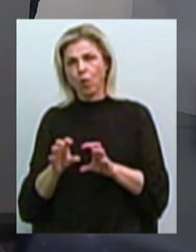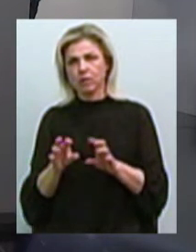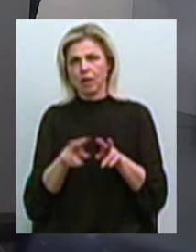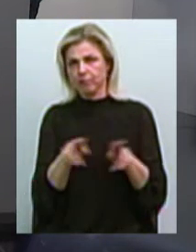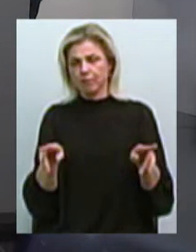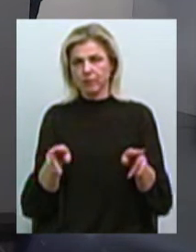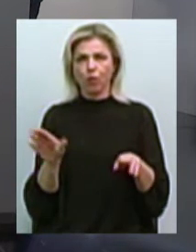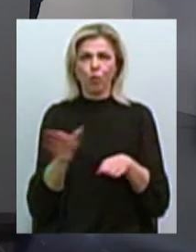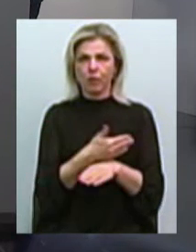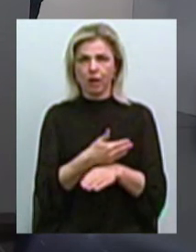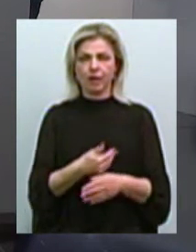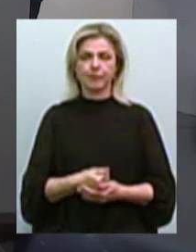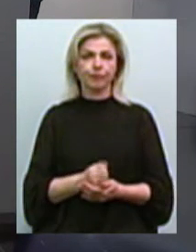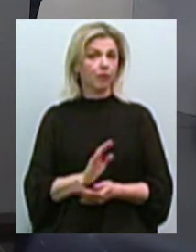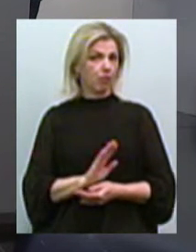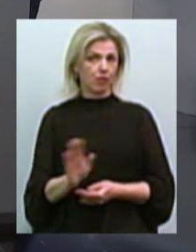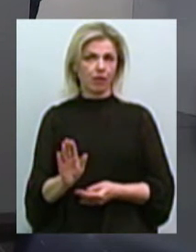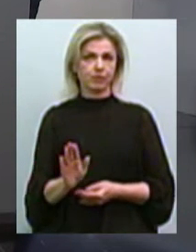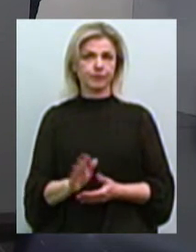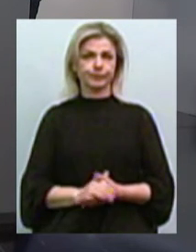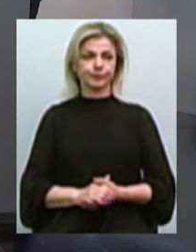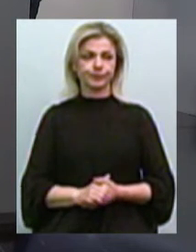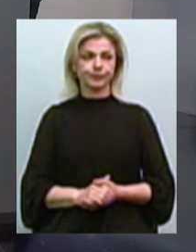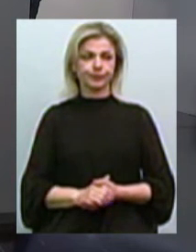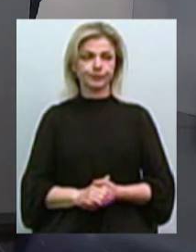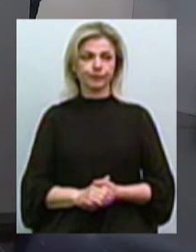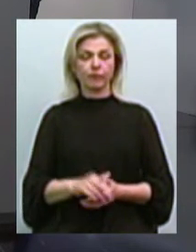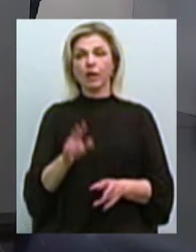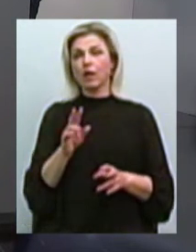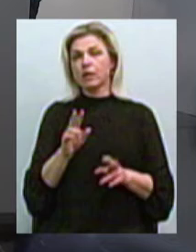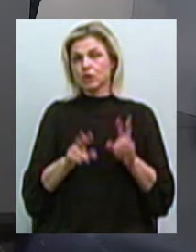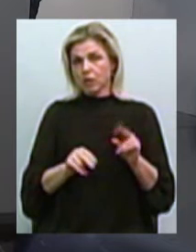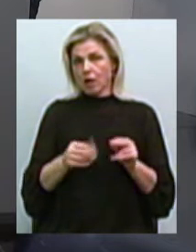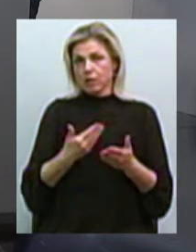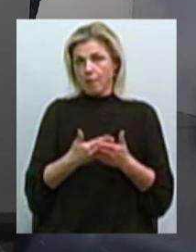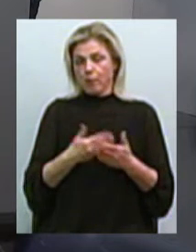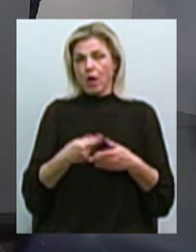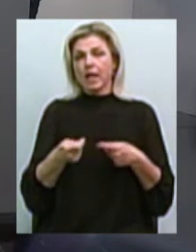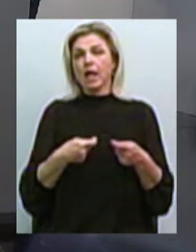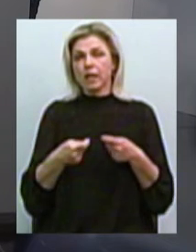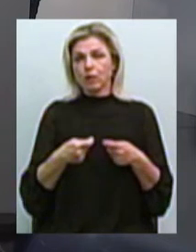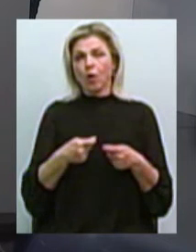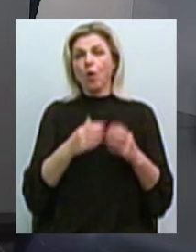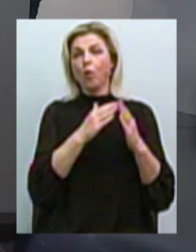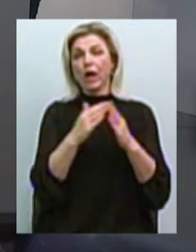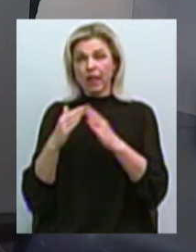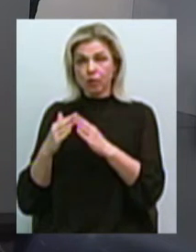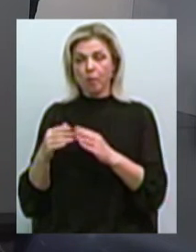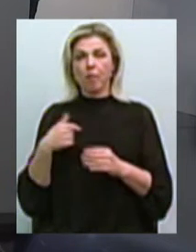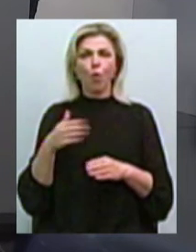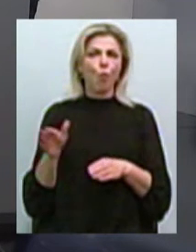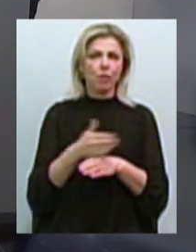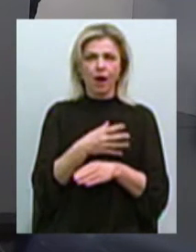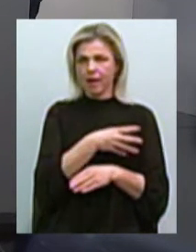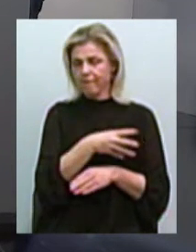бізнесменів, конкурентах? Ні, я вважаю, тому що, ну, от, допустим, ринок, минутка, ми вибрали всіх. То є, там щас немає